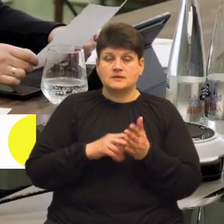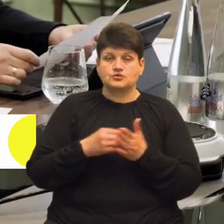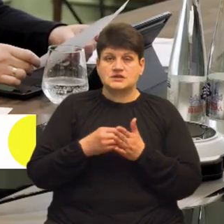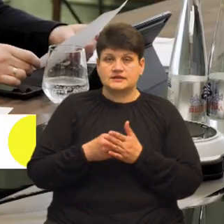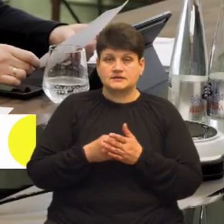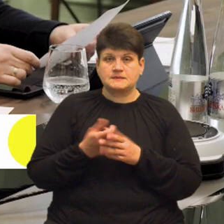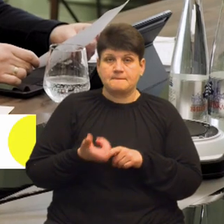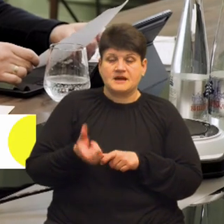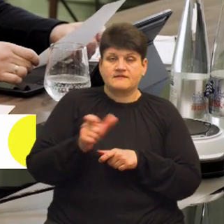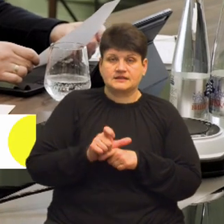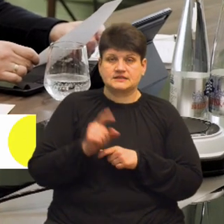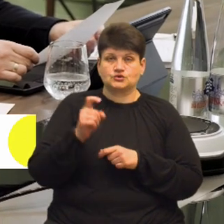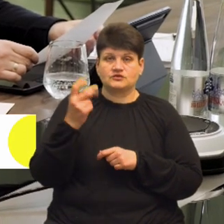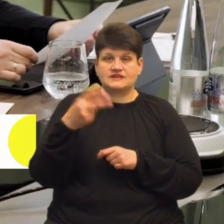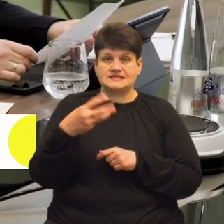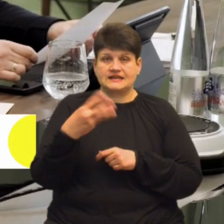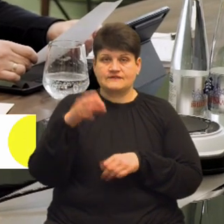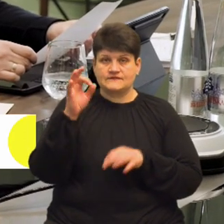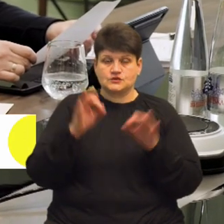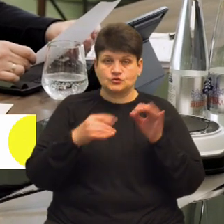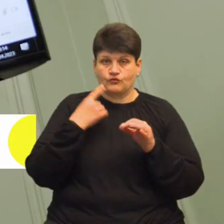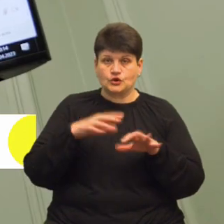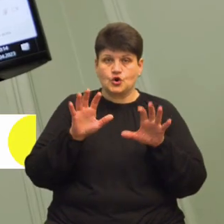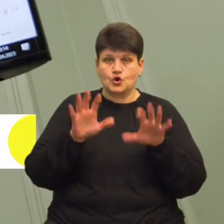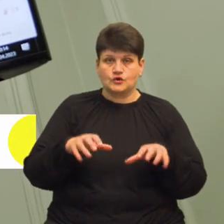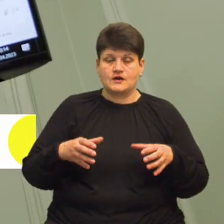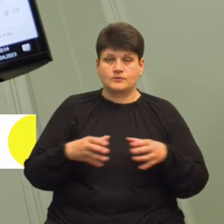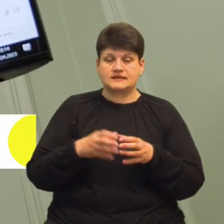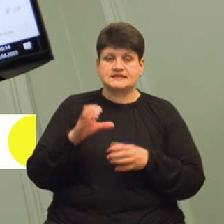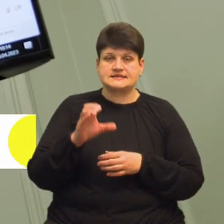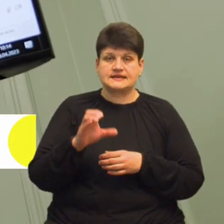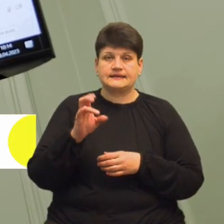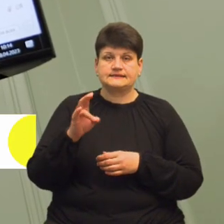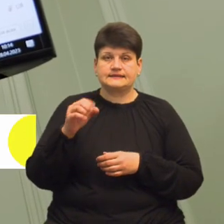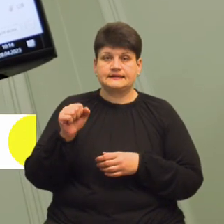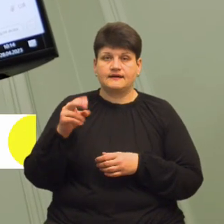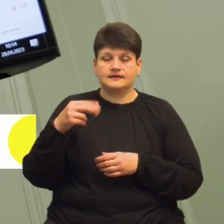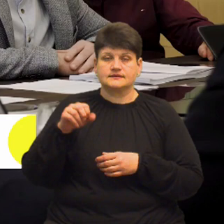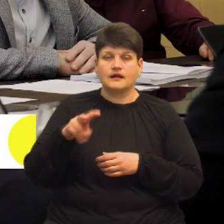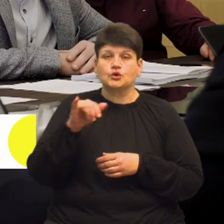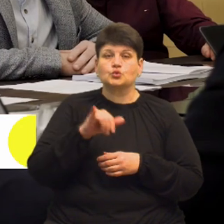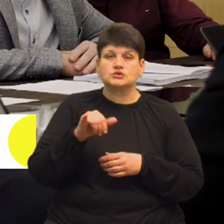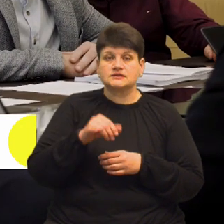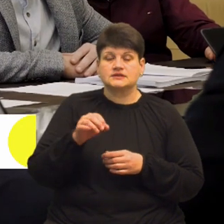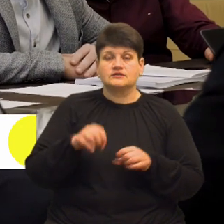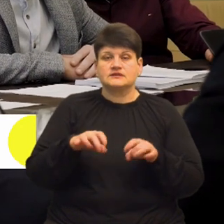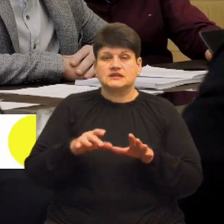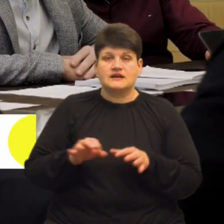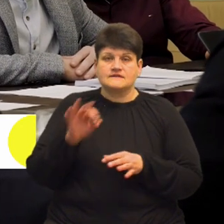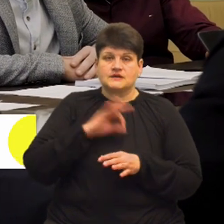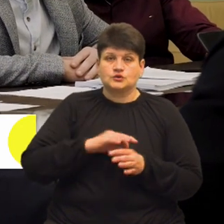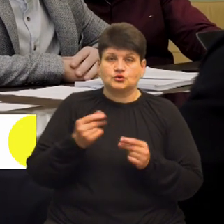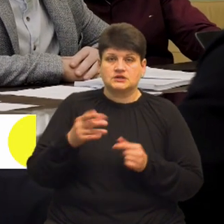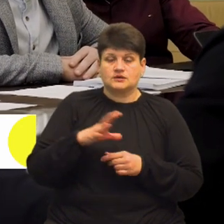перевиконали на понад 123%, каже голова громади Сергій Надал. Куди вирішили використати ці кошти, розповів під час сесії міськради, яка відбулася